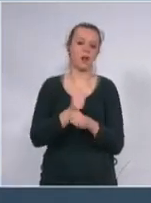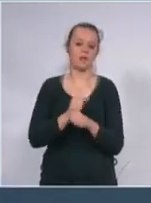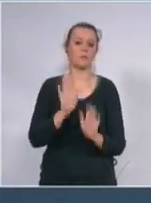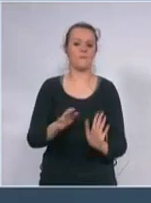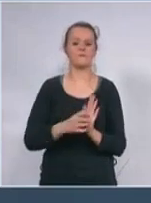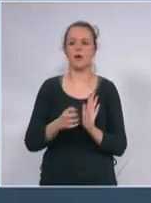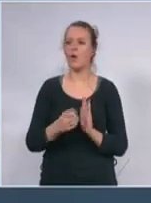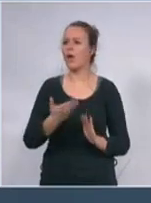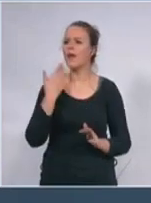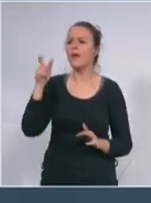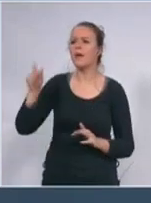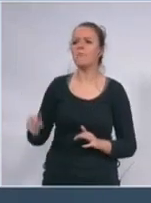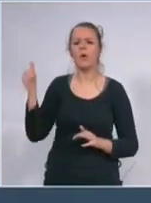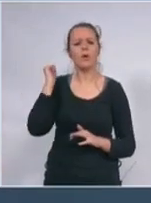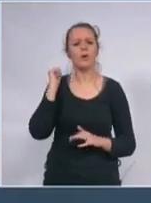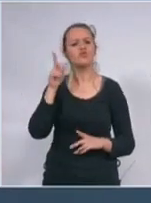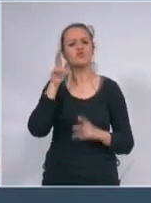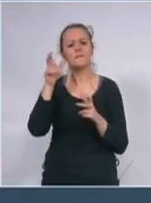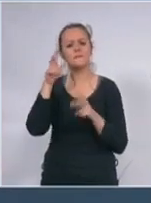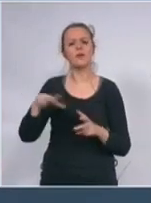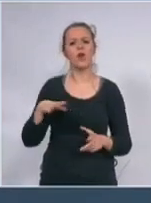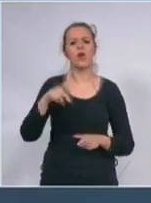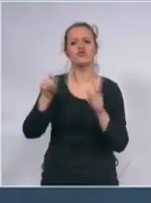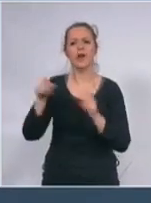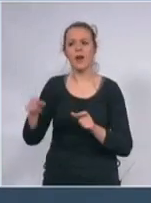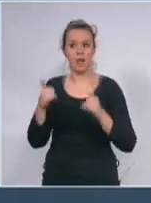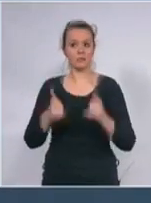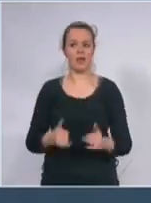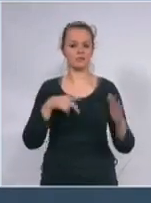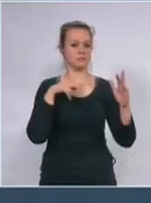što juče vi kao na žene na nas je pobegao